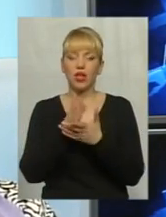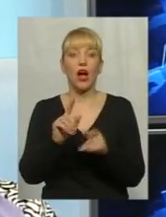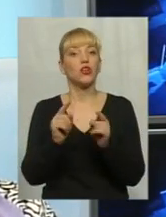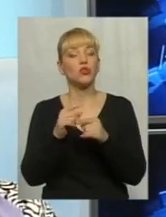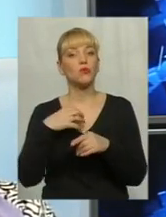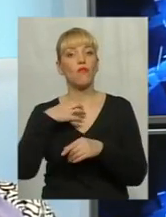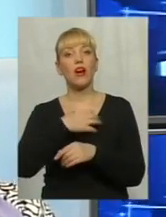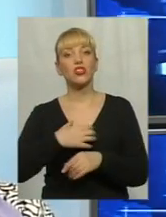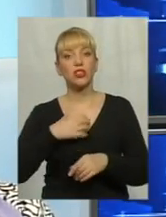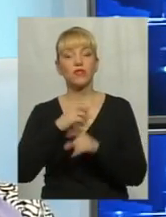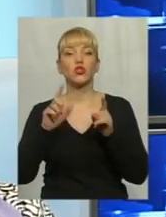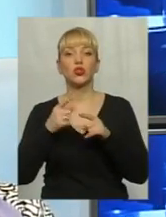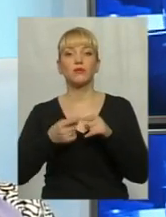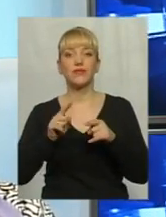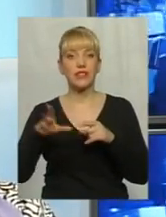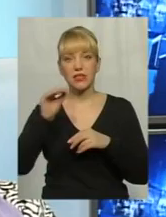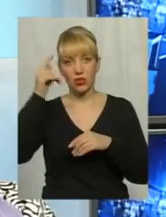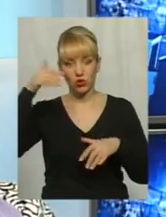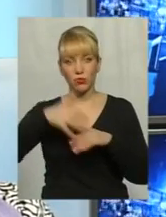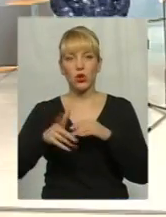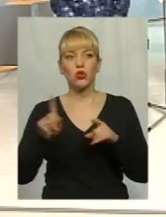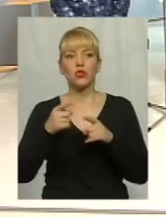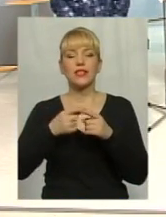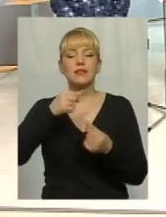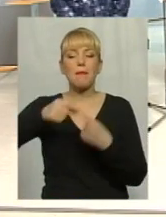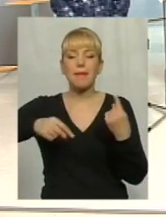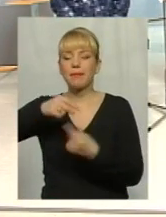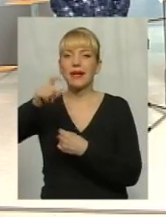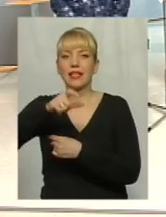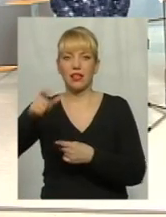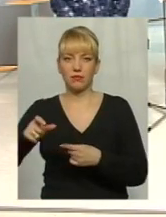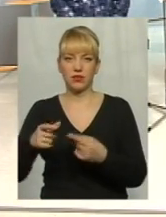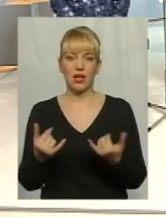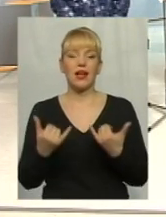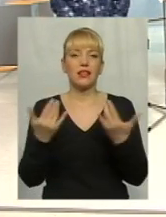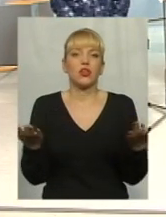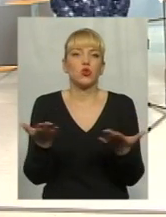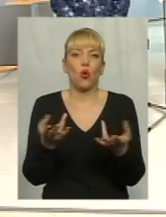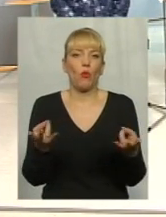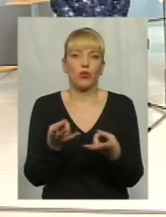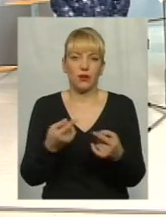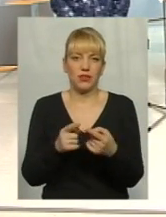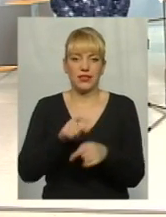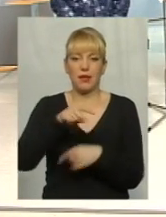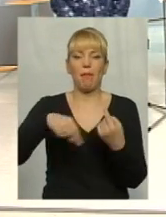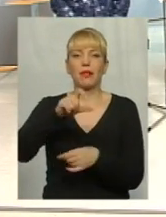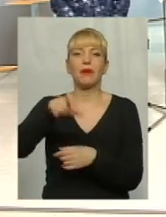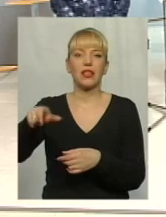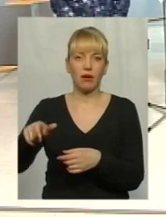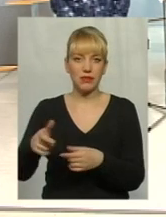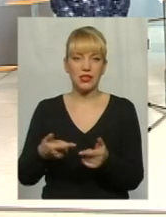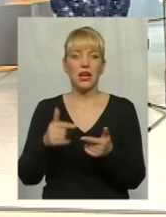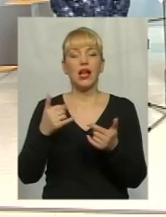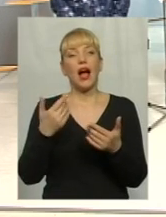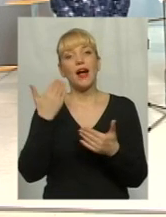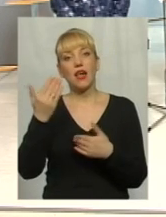важливо все ж таки, щоб всі розуміли, що це за підприємці, що це дрібні підприємці, для чого вони потрібні? І, взагалі, чи, на вашу